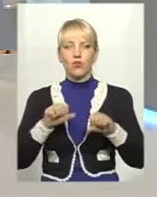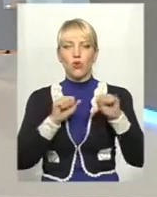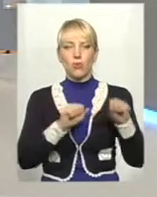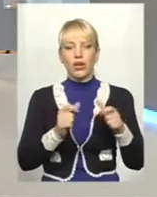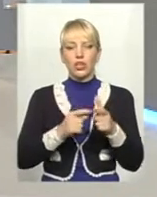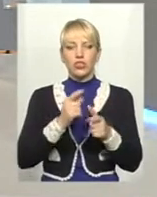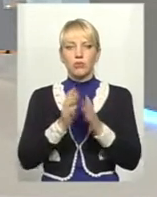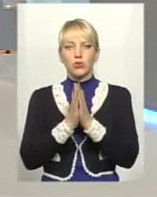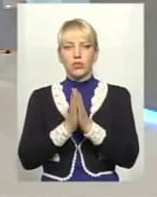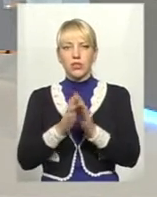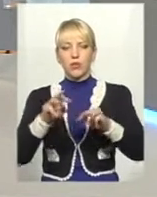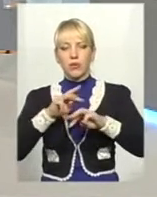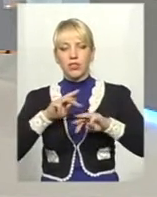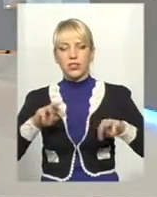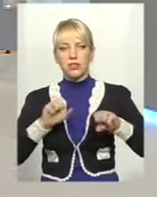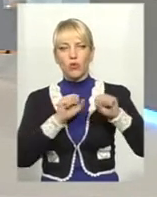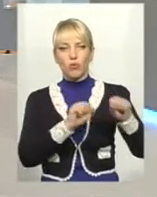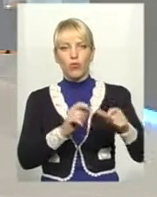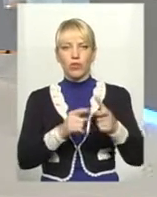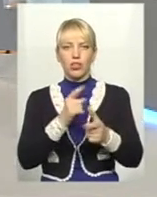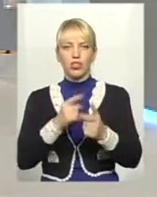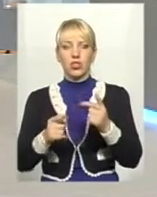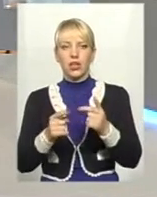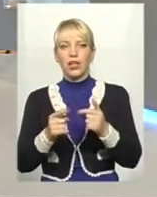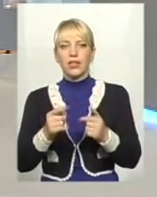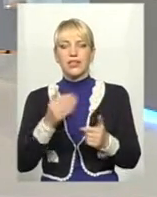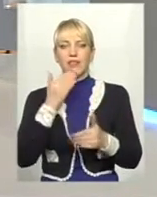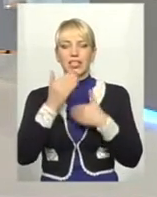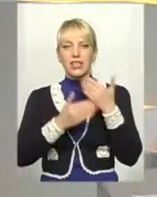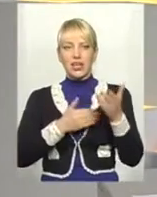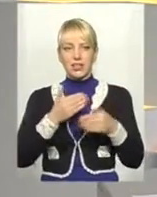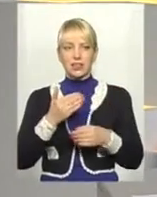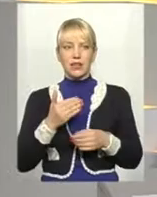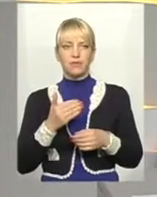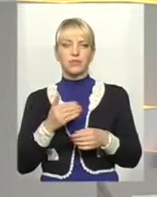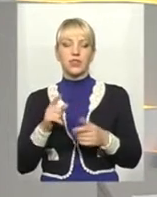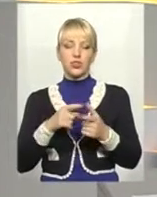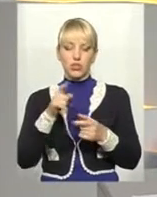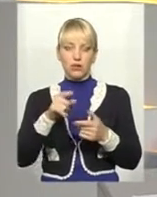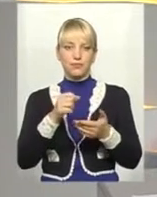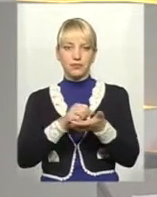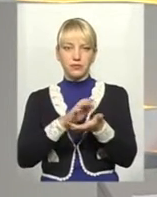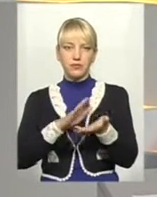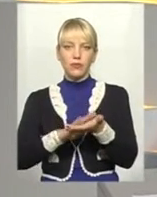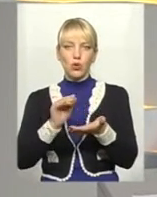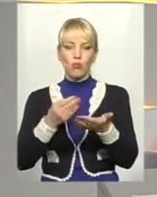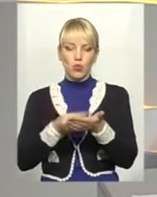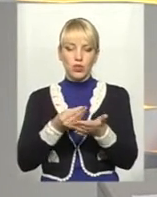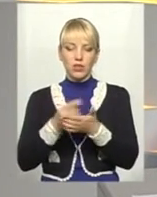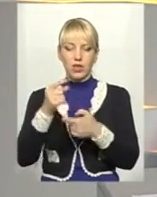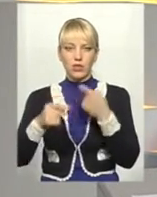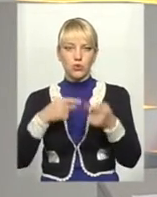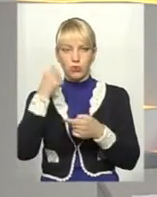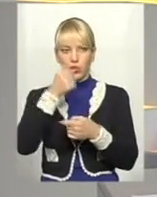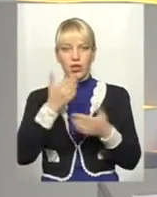Міноборони? Чи, можливо, зверталися з тим, аби там заклали все-таки в бюджеті на наступний ріг